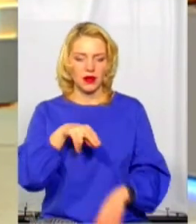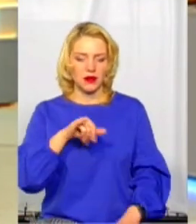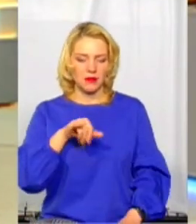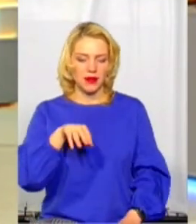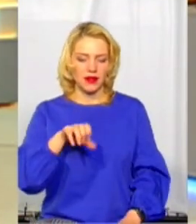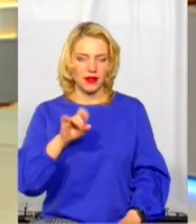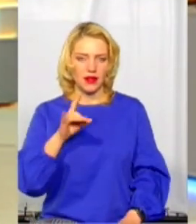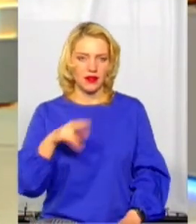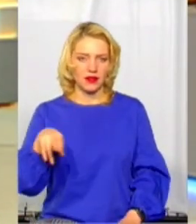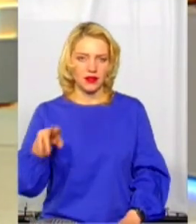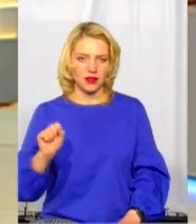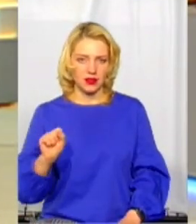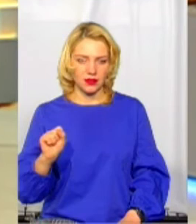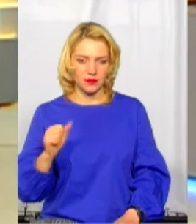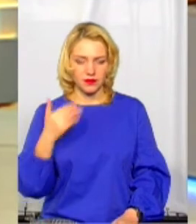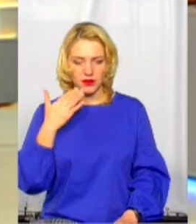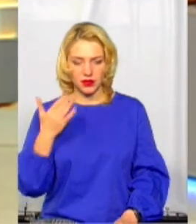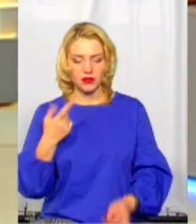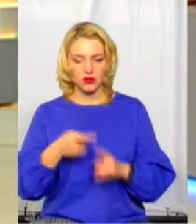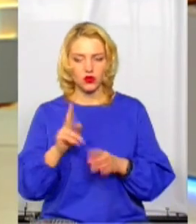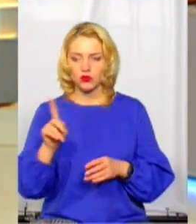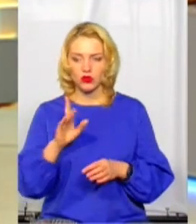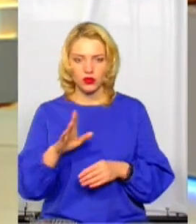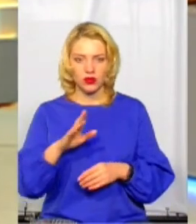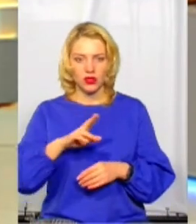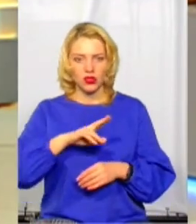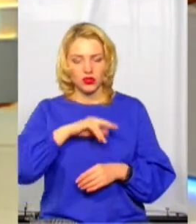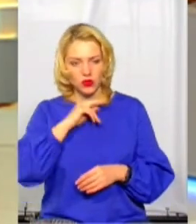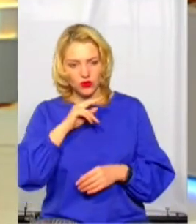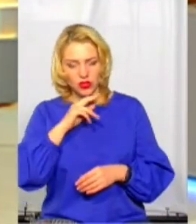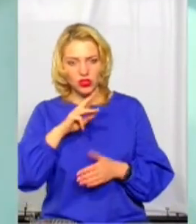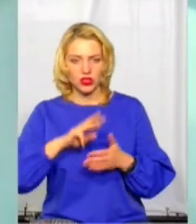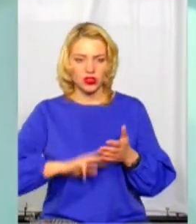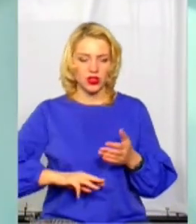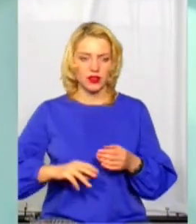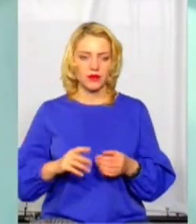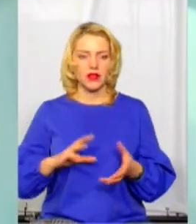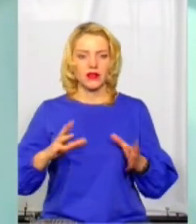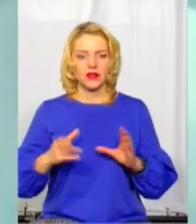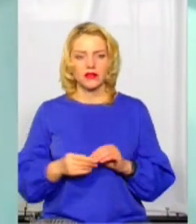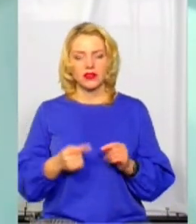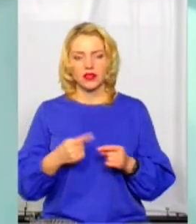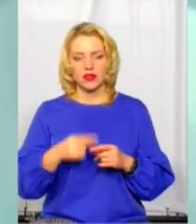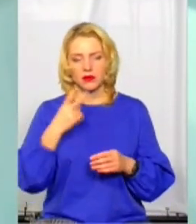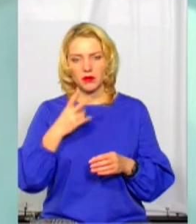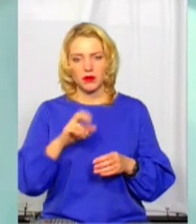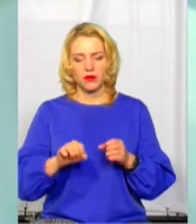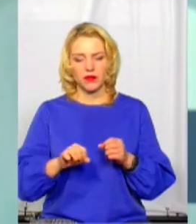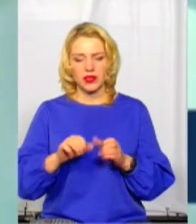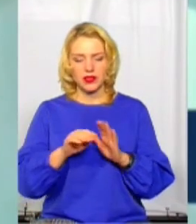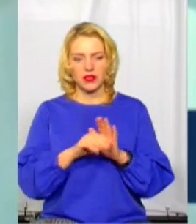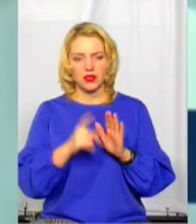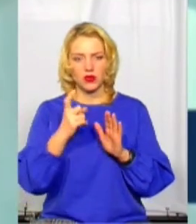будуть дії поліції? Це буде зауваження, штраф, адміністративне правопорушення, чи що? Взагалі, передбачене адміністративне правопорушення за статтею